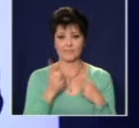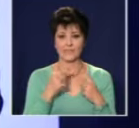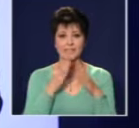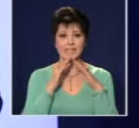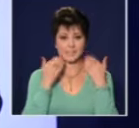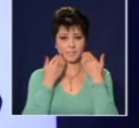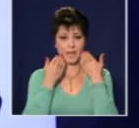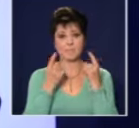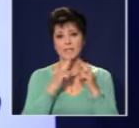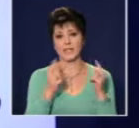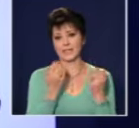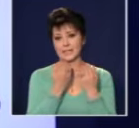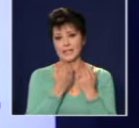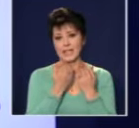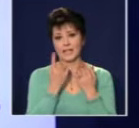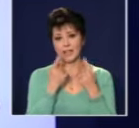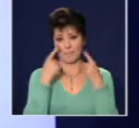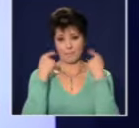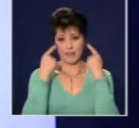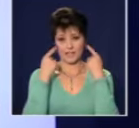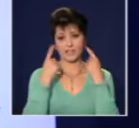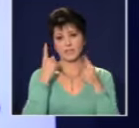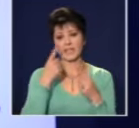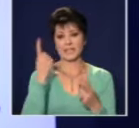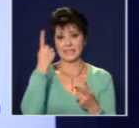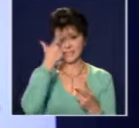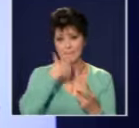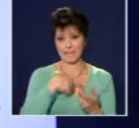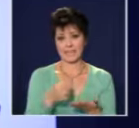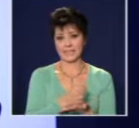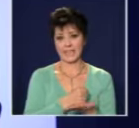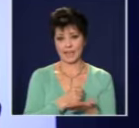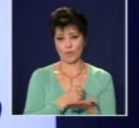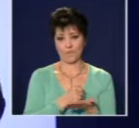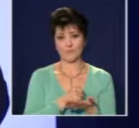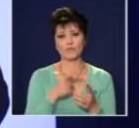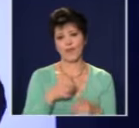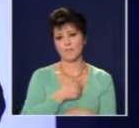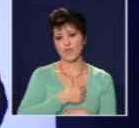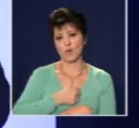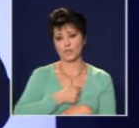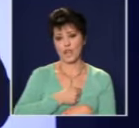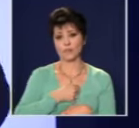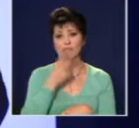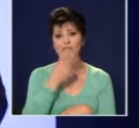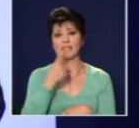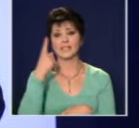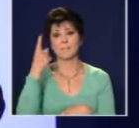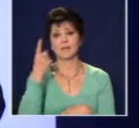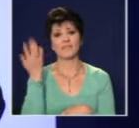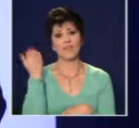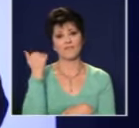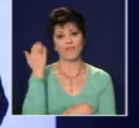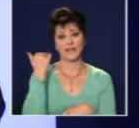плачем, или да се самолекуваме което е много жалко в 21 век така че аз призовавам внедряване на система